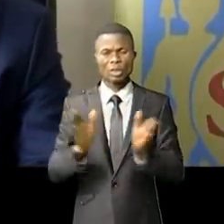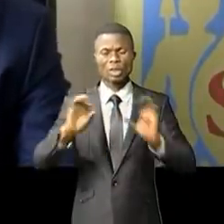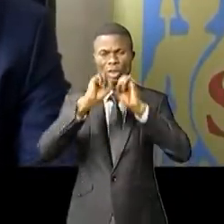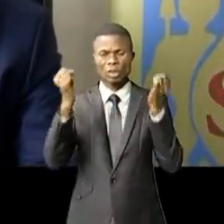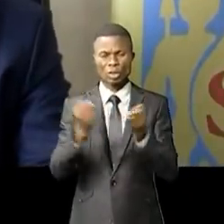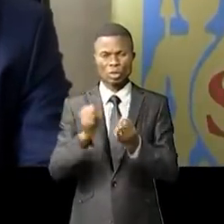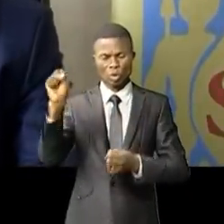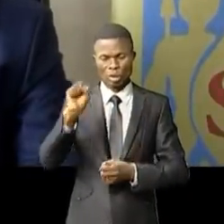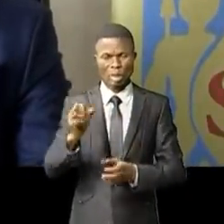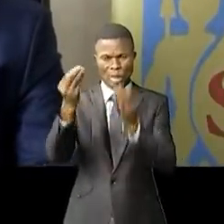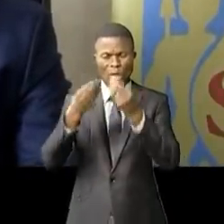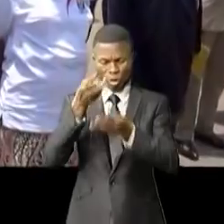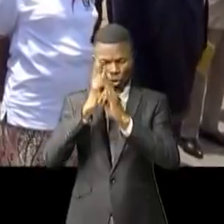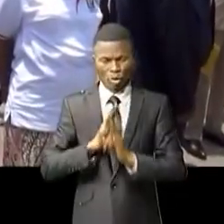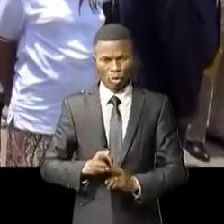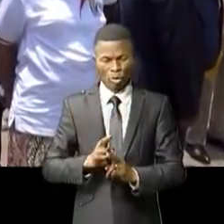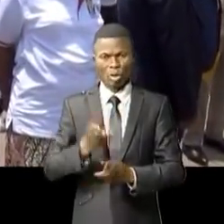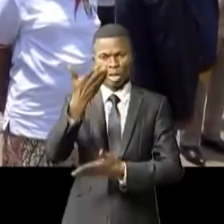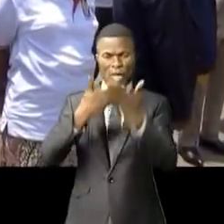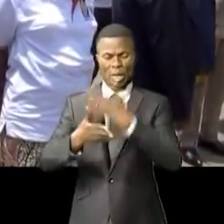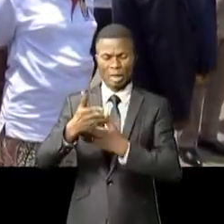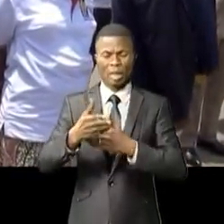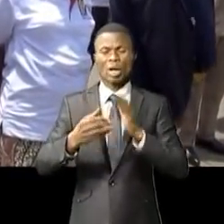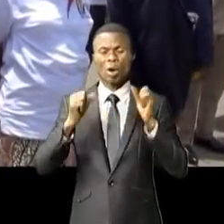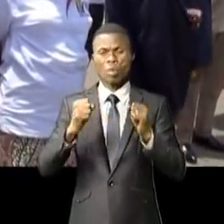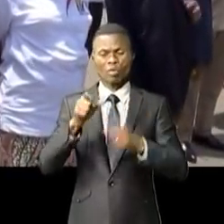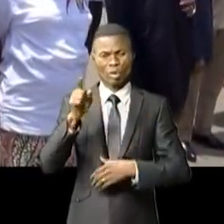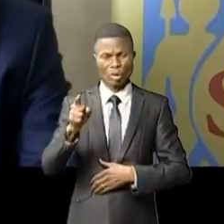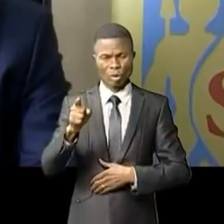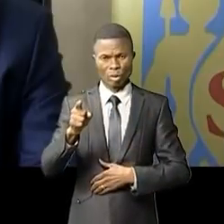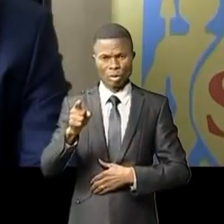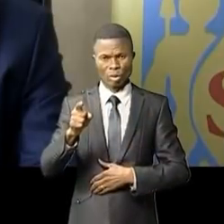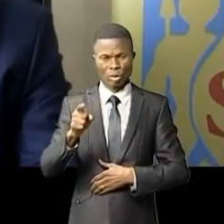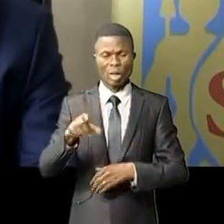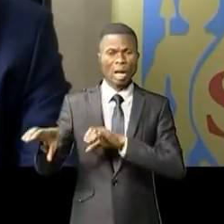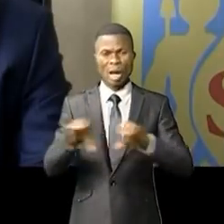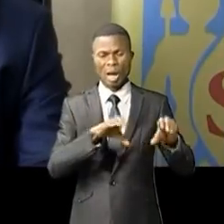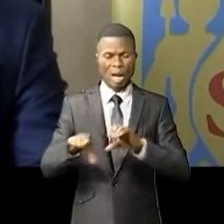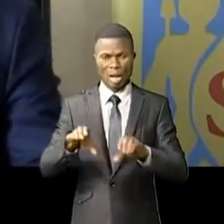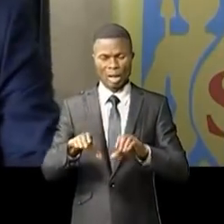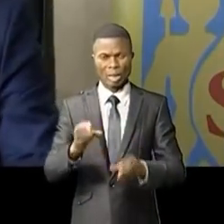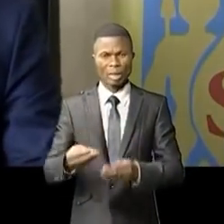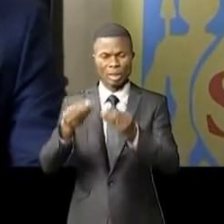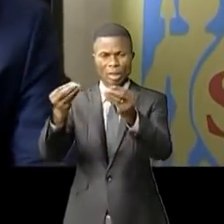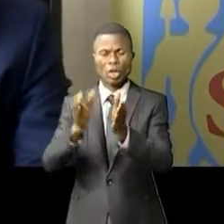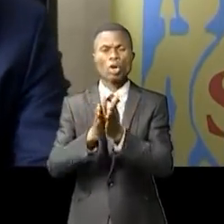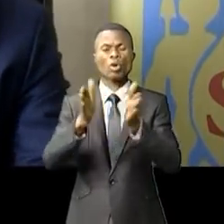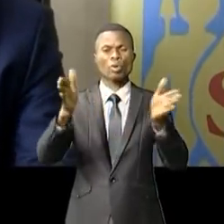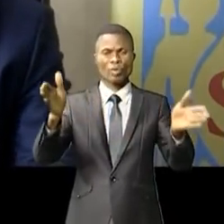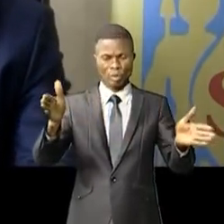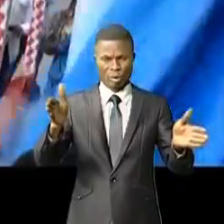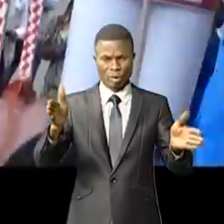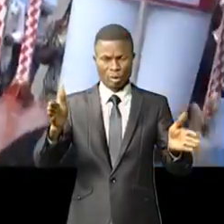d'assurance qui nous a fait l'honneur de représenter son autorité à la soudite cérémonie consistant à remettre officiellement